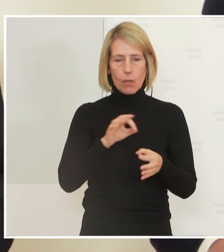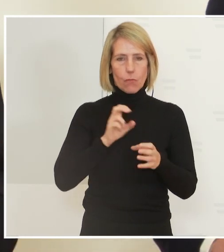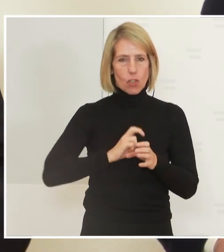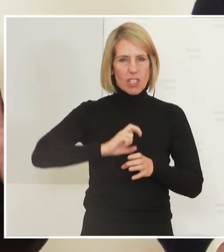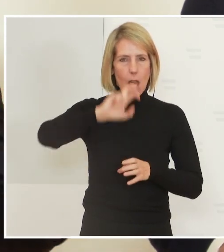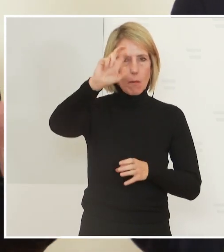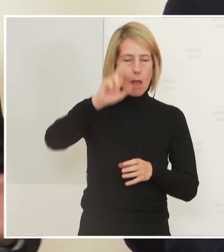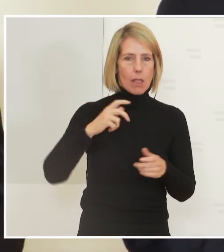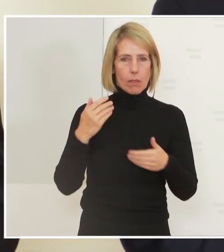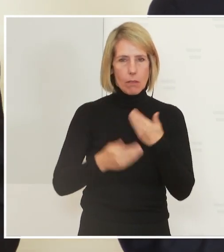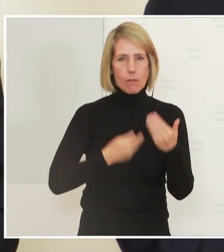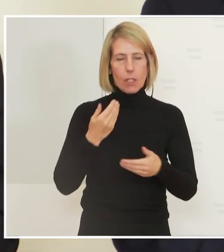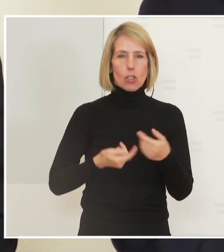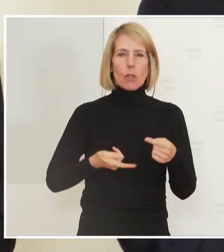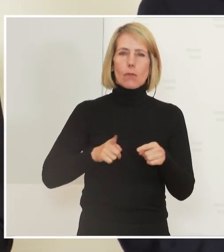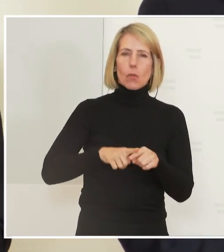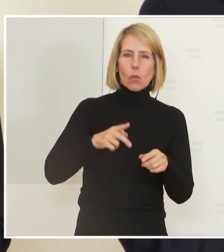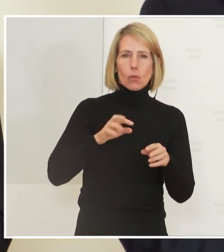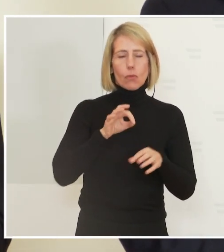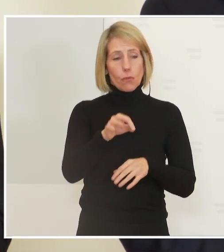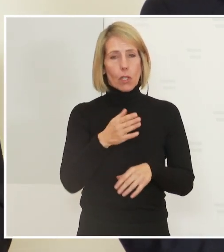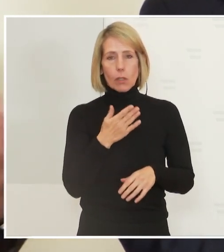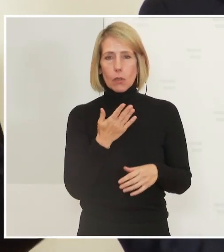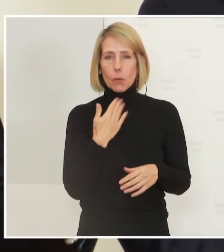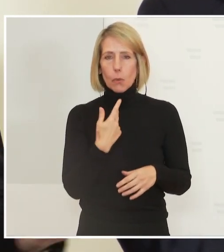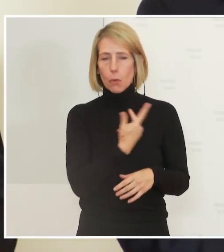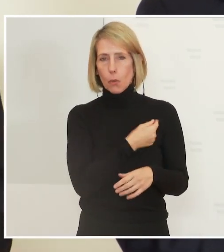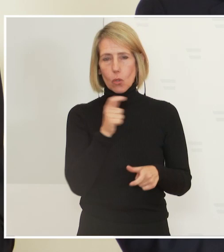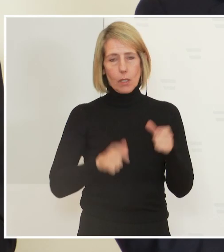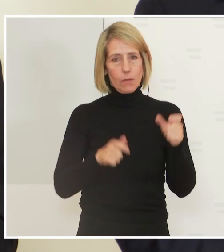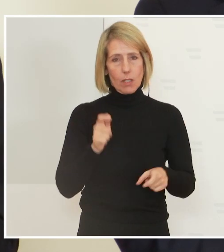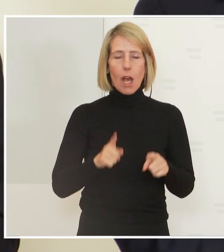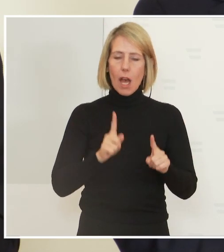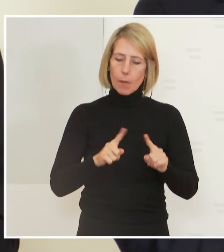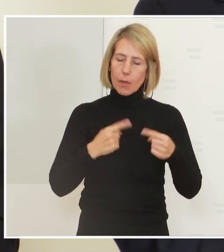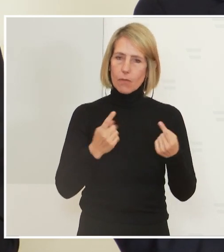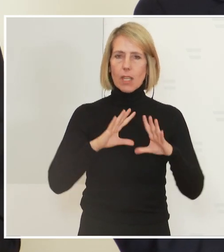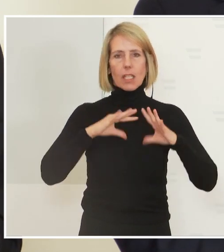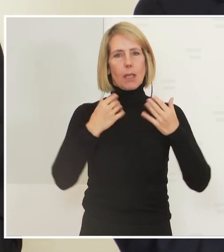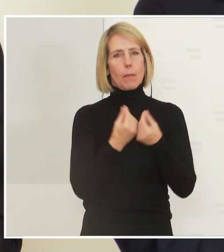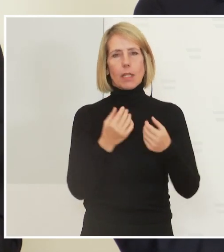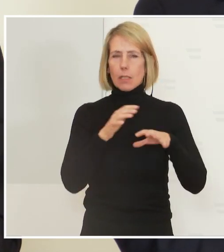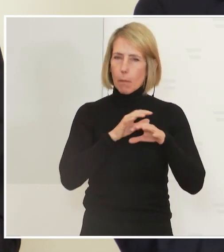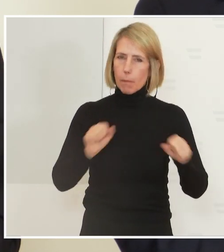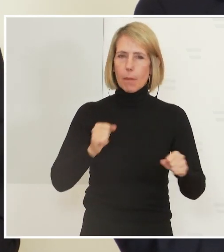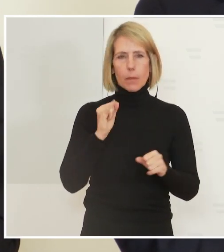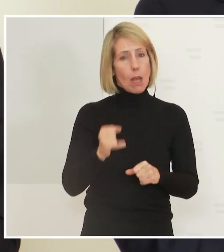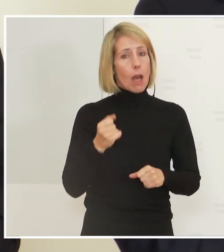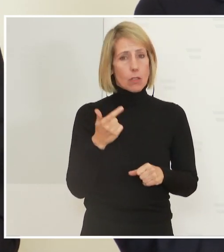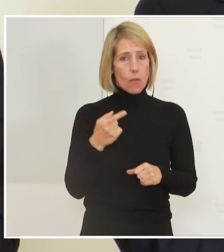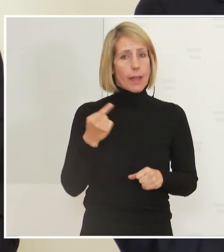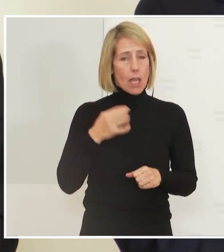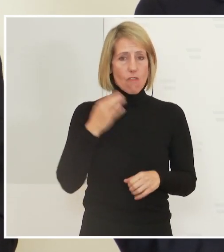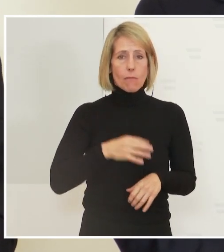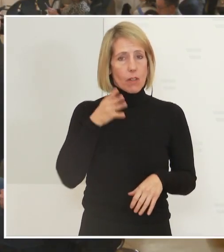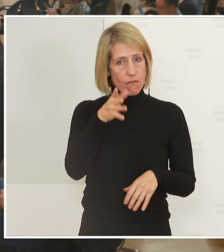und aber auch für die Betroffene, die nicht geimpft sind. Aber wir haben uns gemeinsam verständigt, dass es hier auch eine 2G-Verpflichtung geben wird.